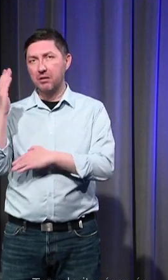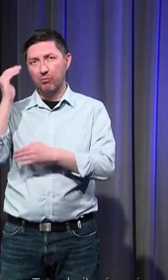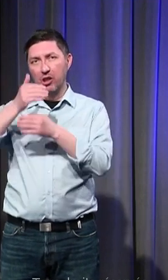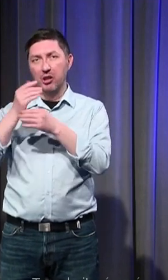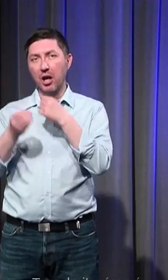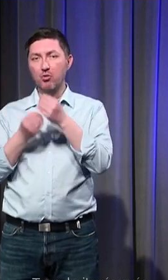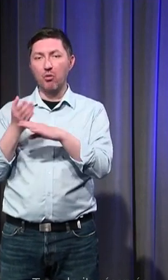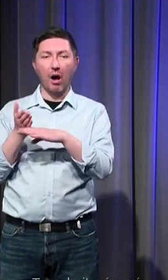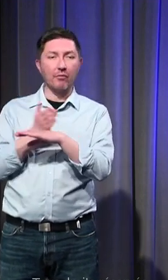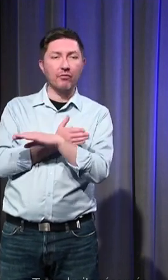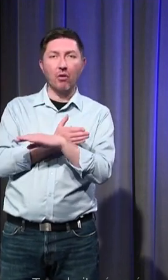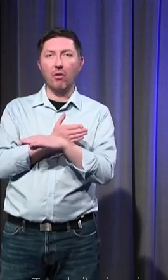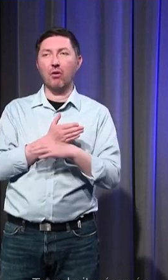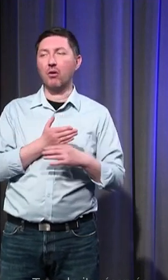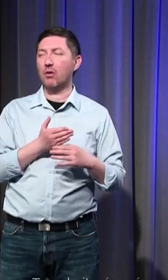avant